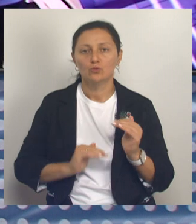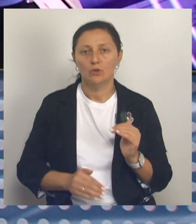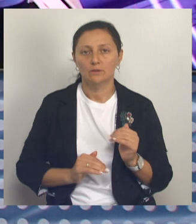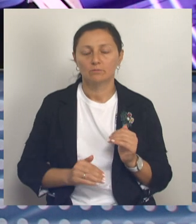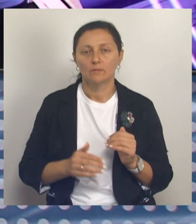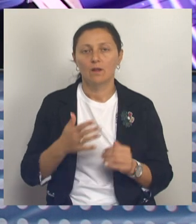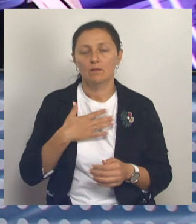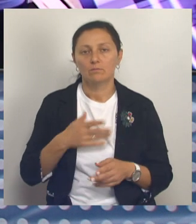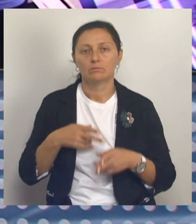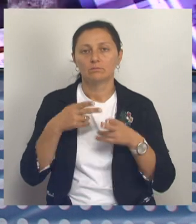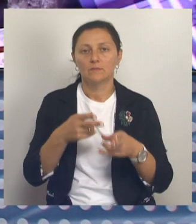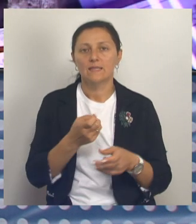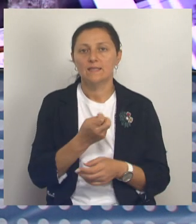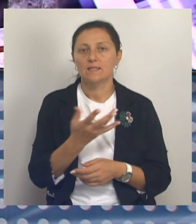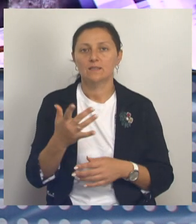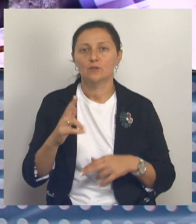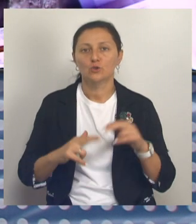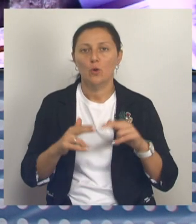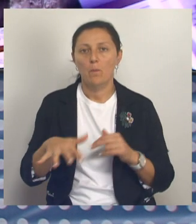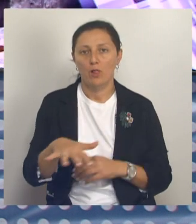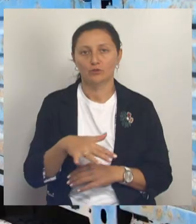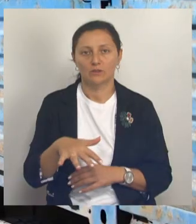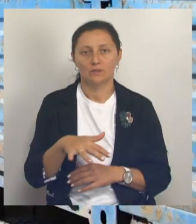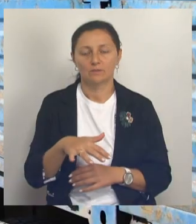Черкашин побывал на нескольких строительных площадках.